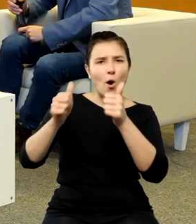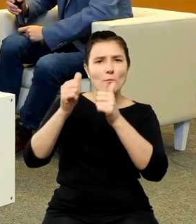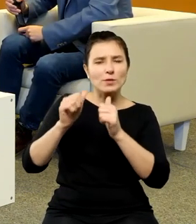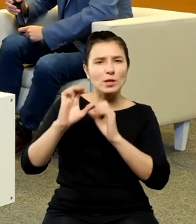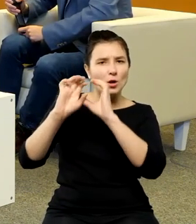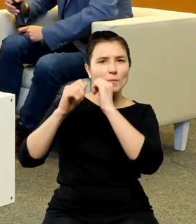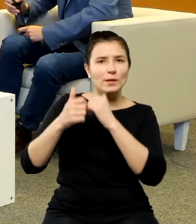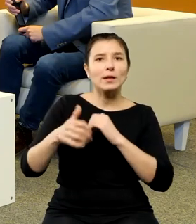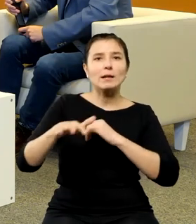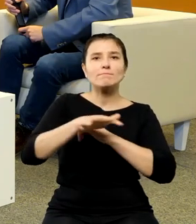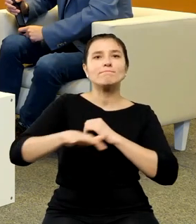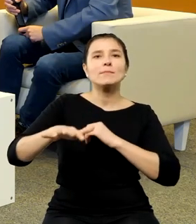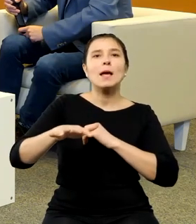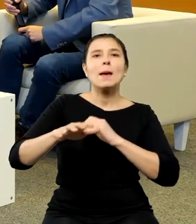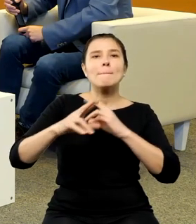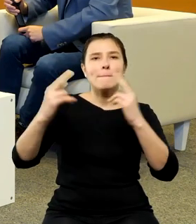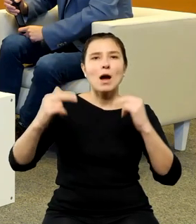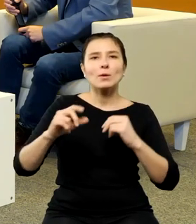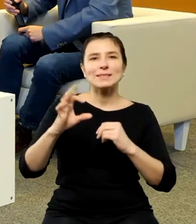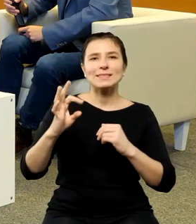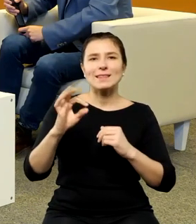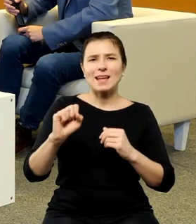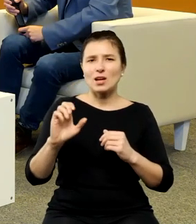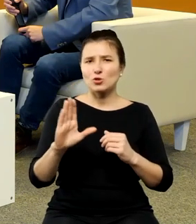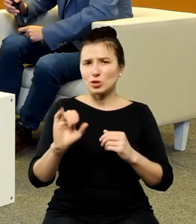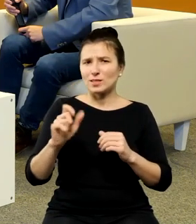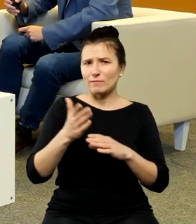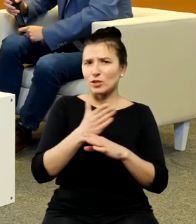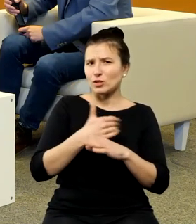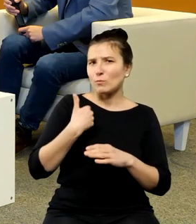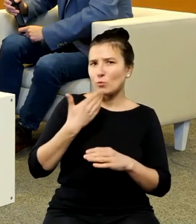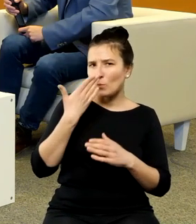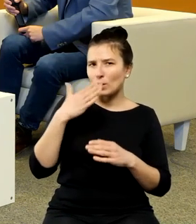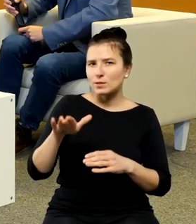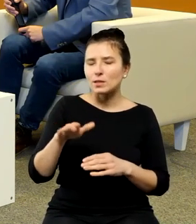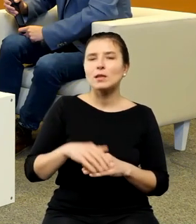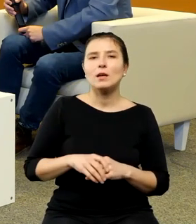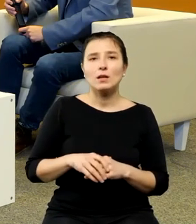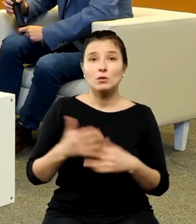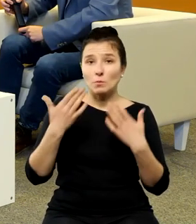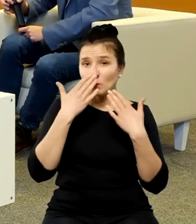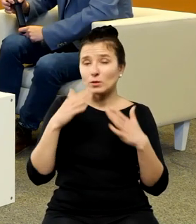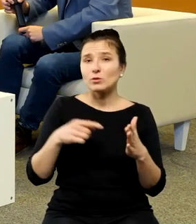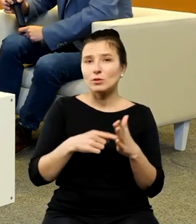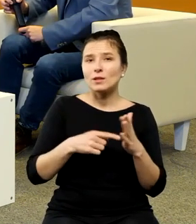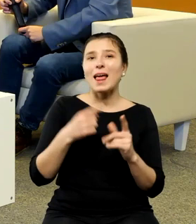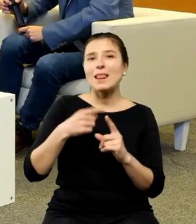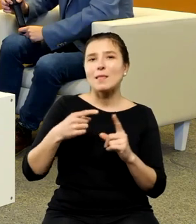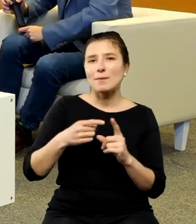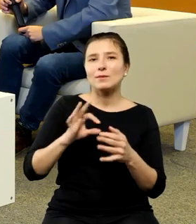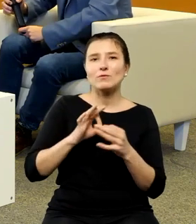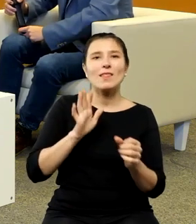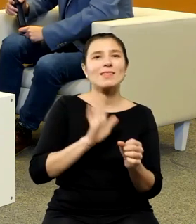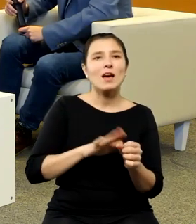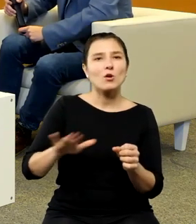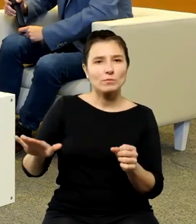który wcześniej Państwo widzieli pokazuje, że oczywiście wtedy te wątki narodowościowe